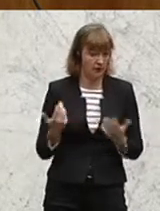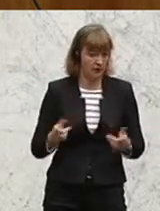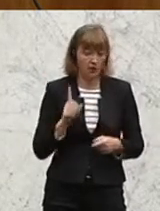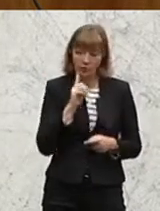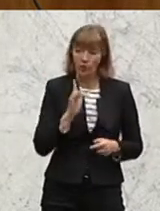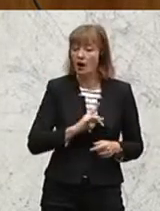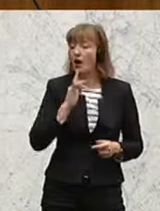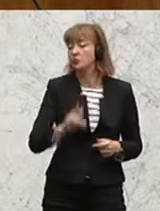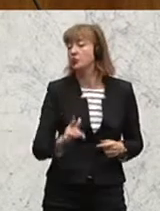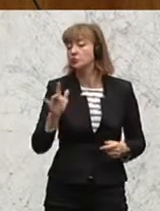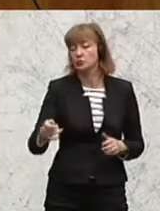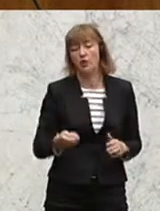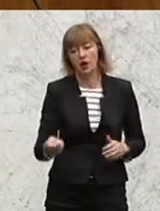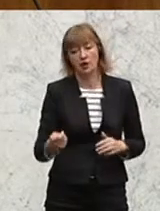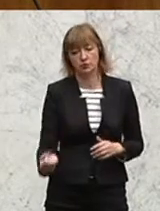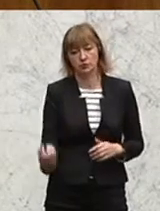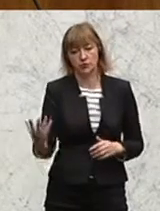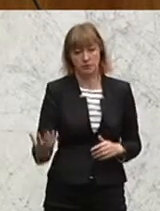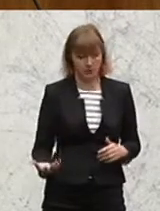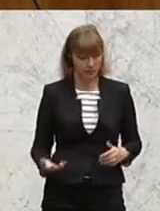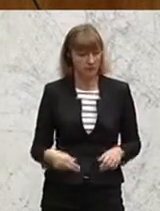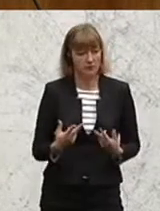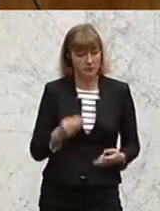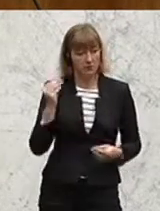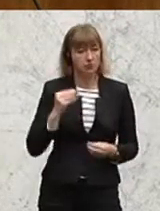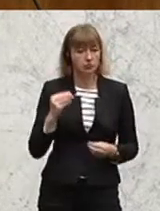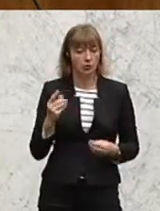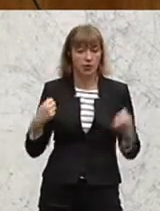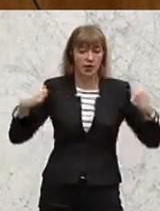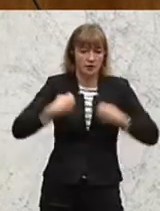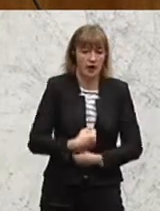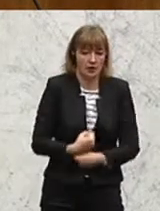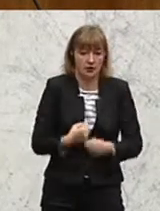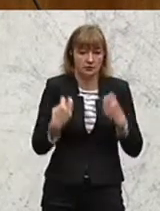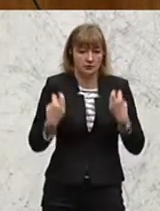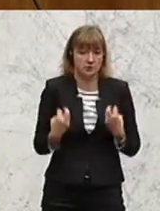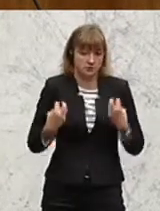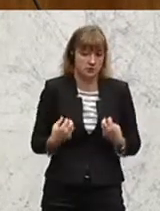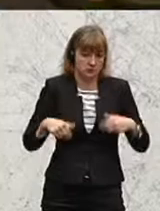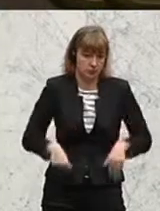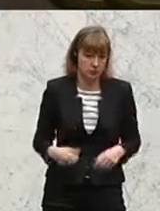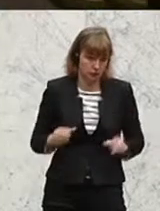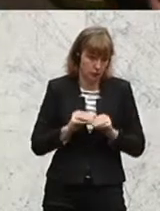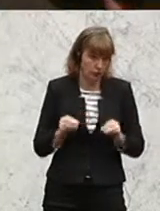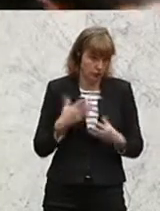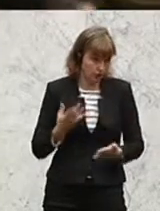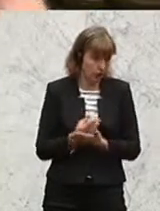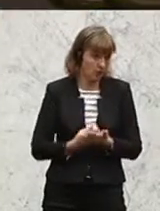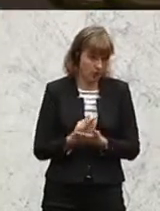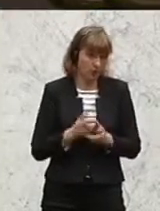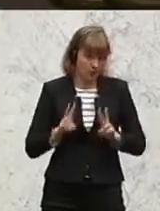dass nur sporadisch die Heizung aufgedreht wird, damit die Schüler mit den Jacken drinnen sitzen müssen im Unterricht. Das ist